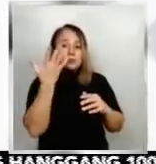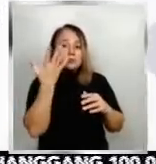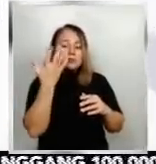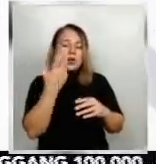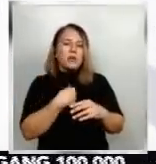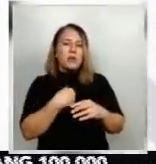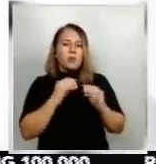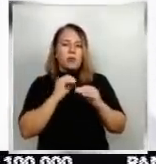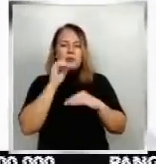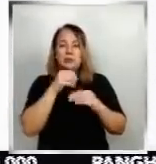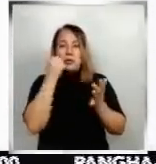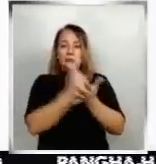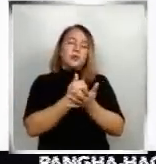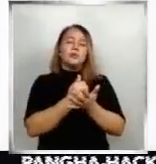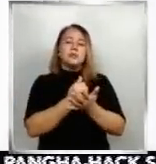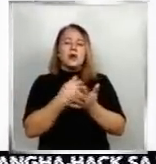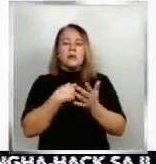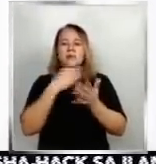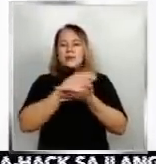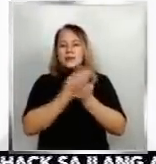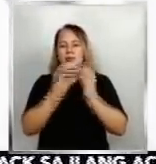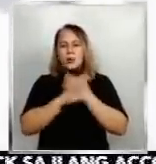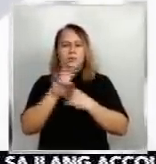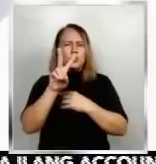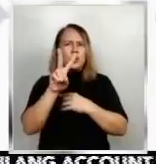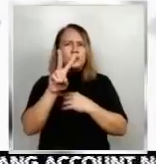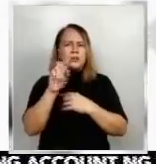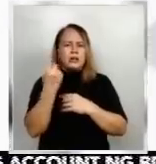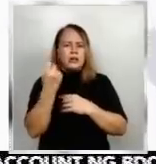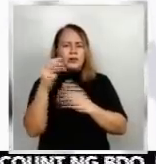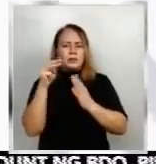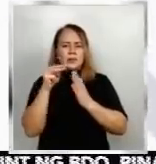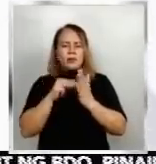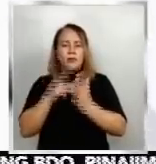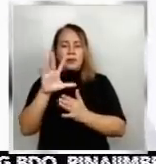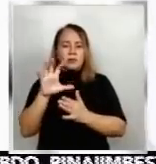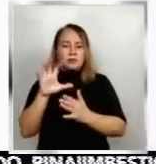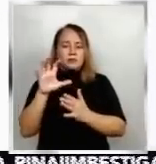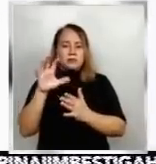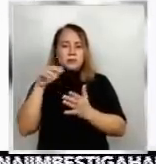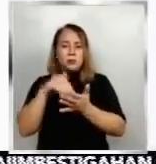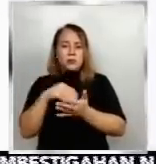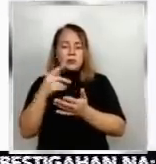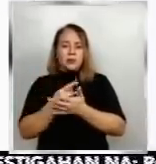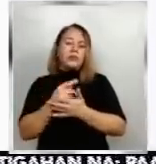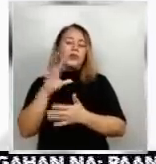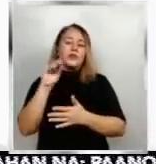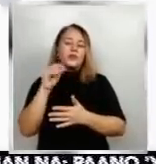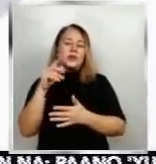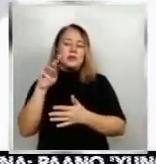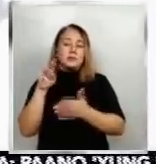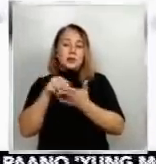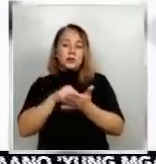budget contract. P111,500,000 pesos for 50 million syringes. Walang